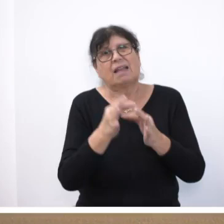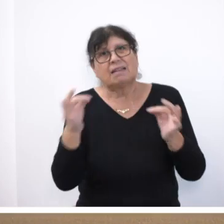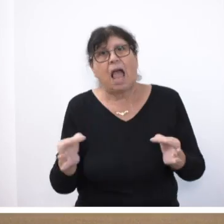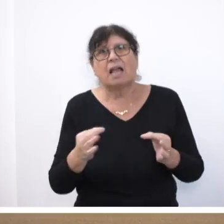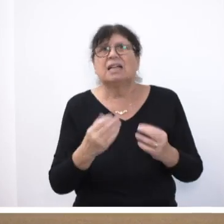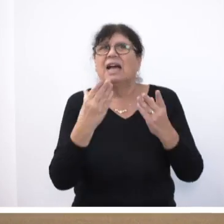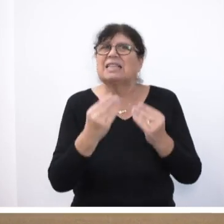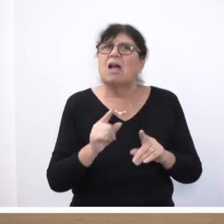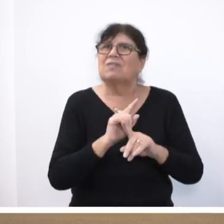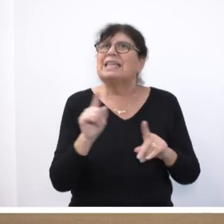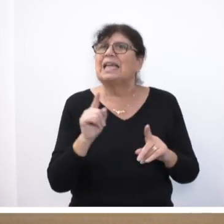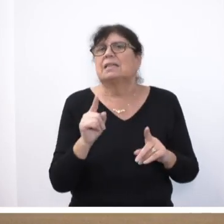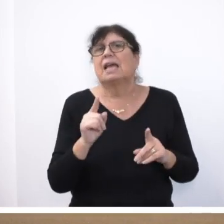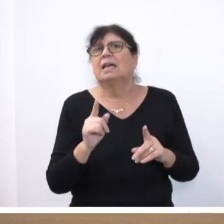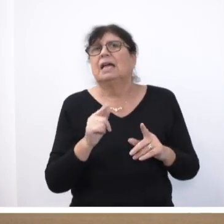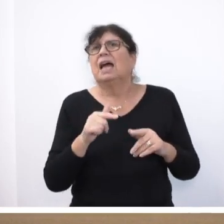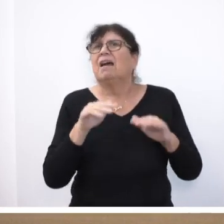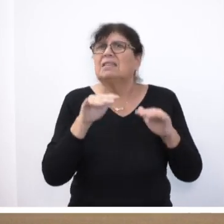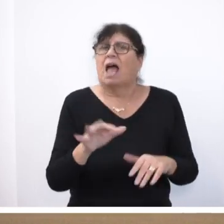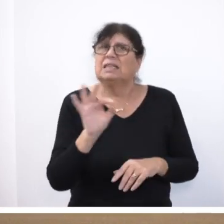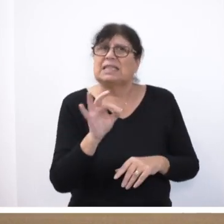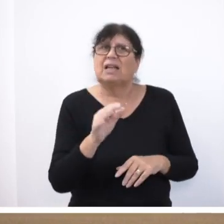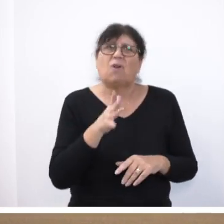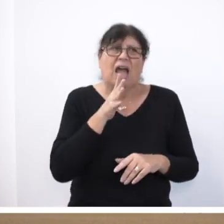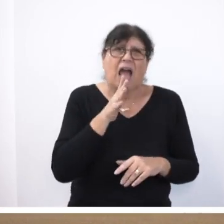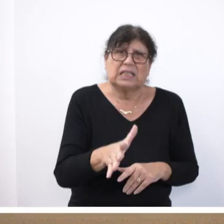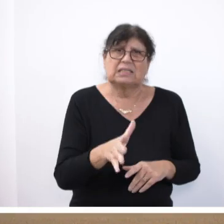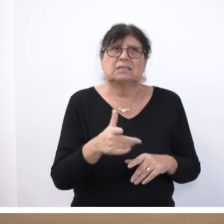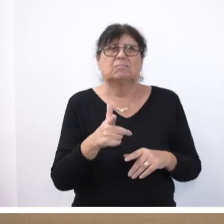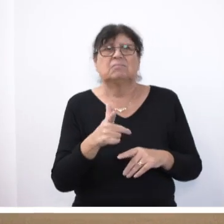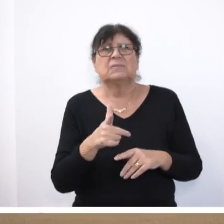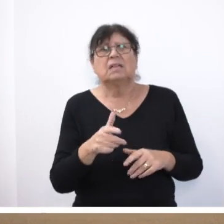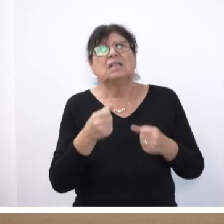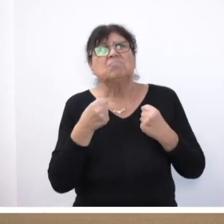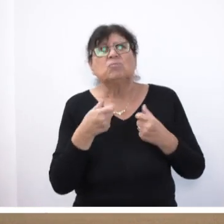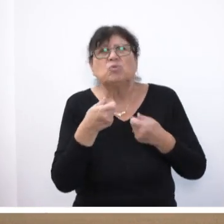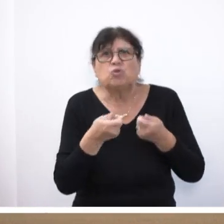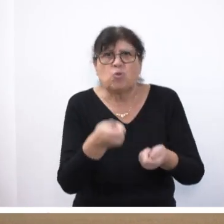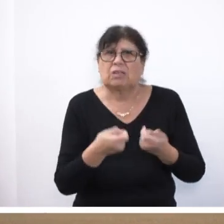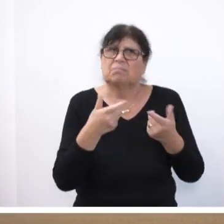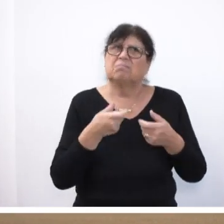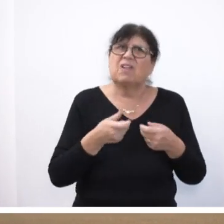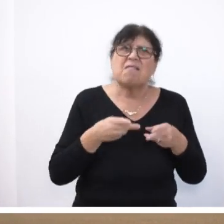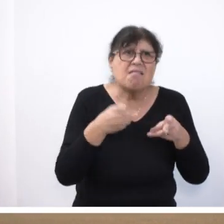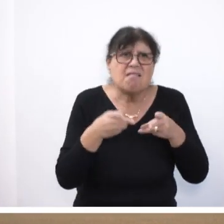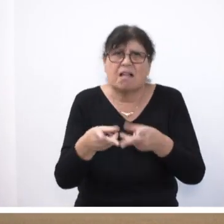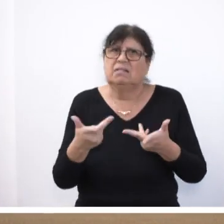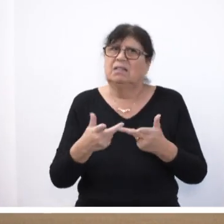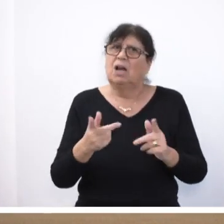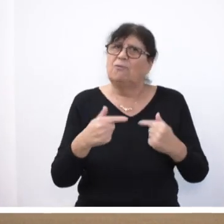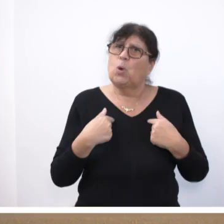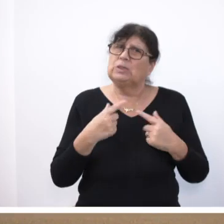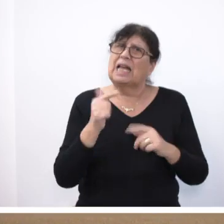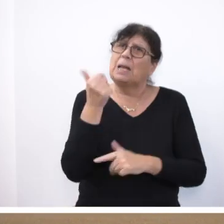nicht dazu sein, Hass zu schüren und Rachegelüste zu wecken. Sie müssen uns eine Mahnung sein,